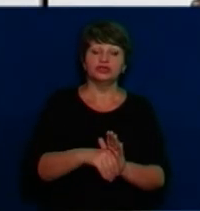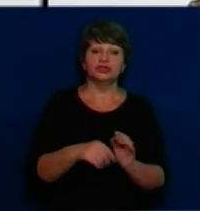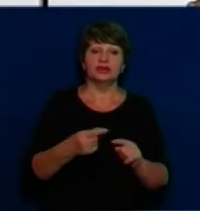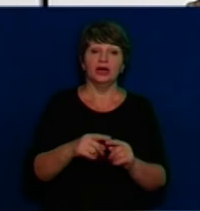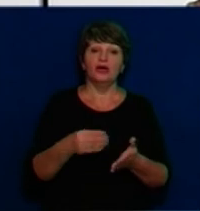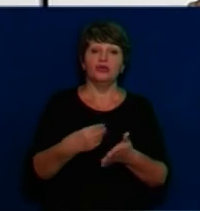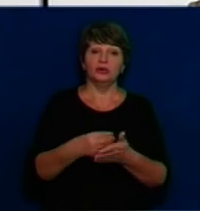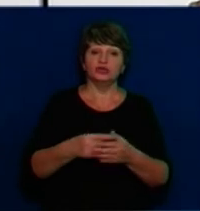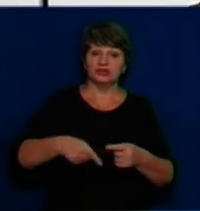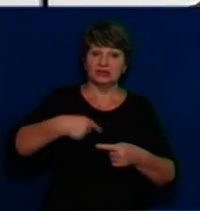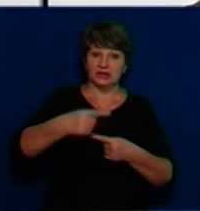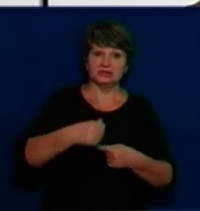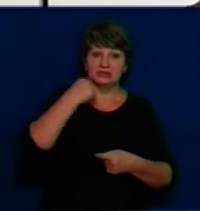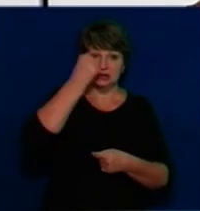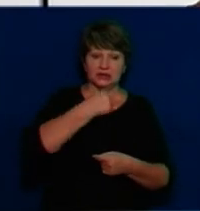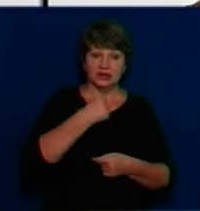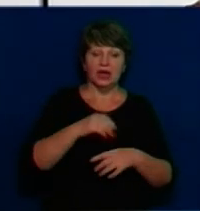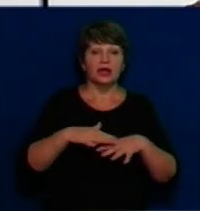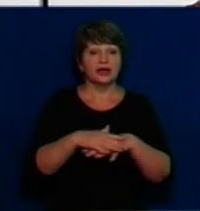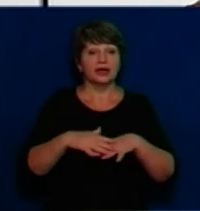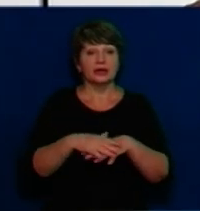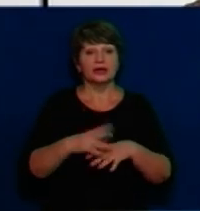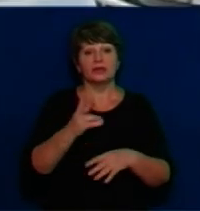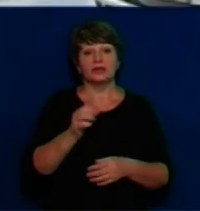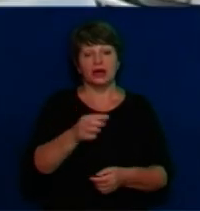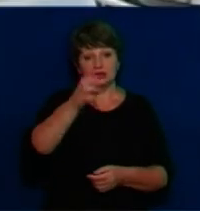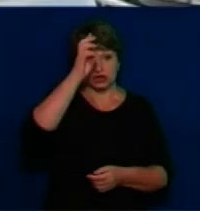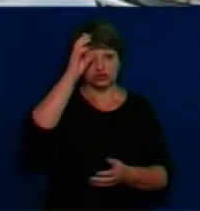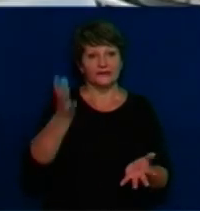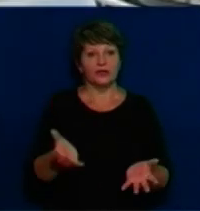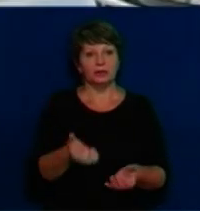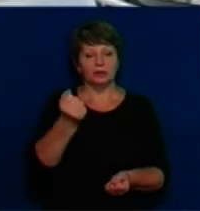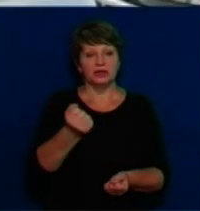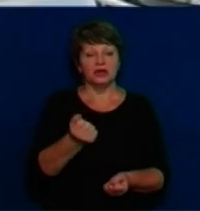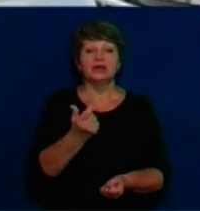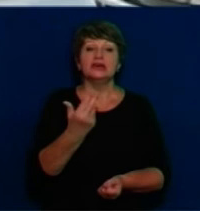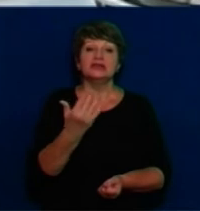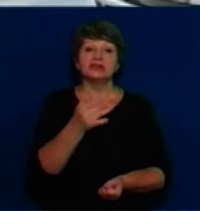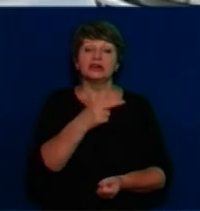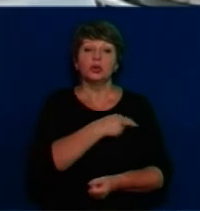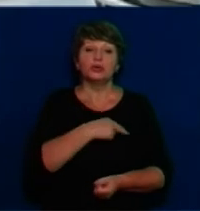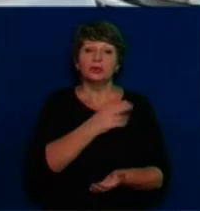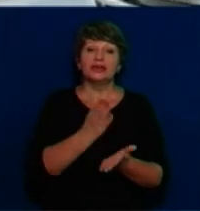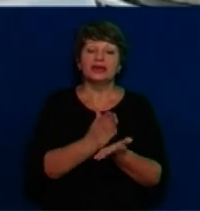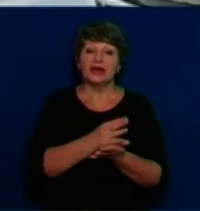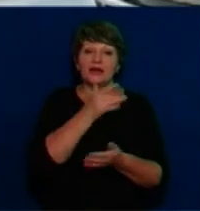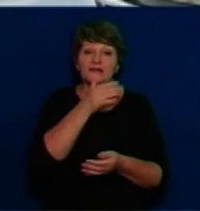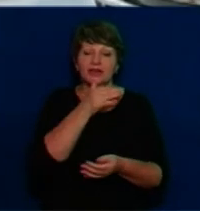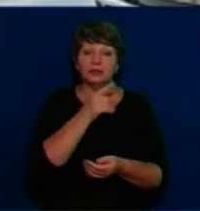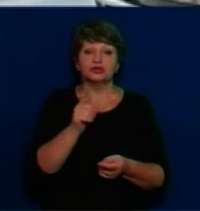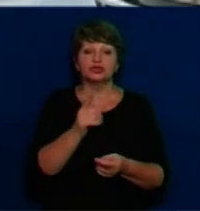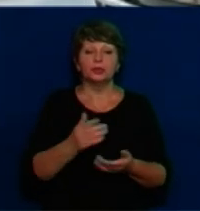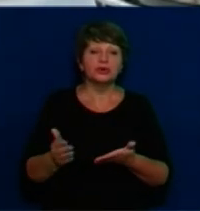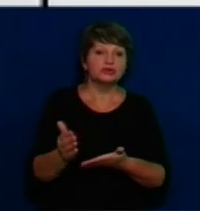рік і зможуть розраховувати на отримання державної підтримки. Отже, скільки у депутатів є часу на те, щоб дозібрати